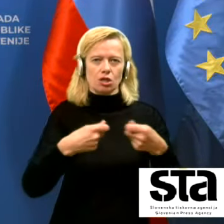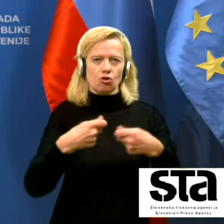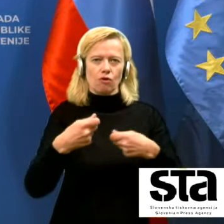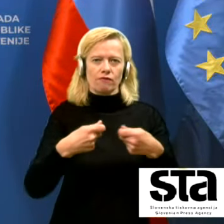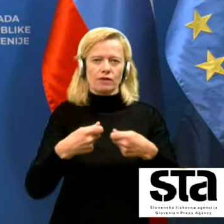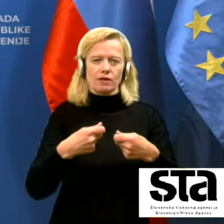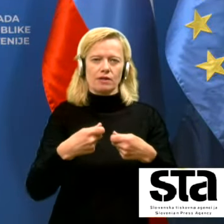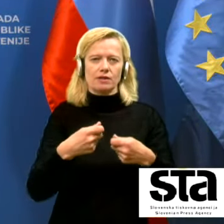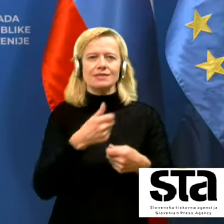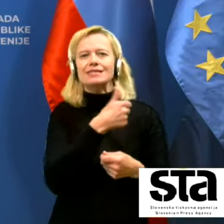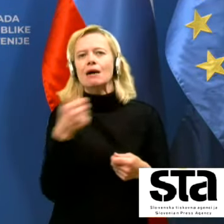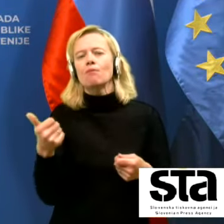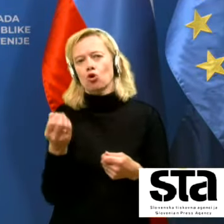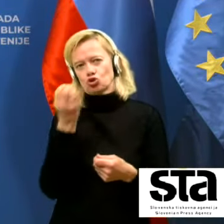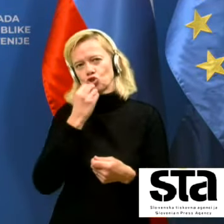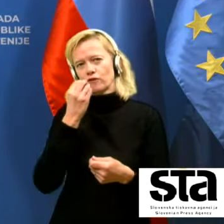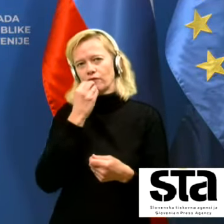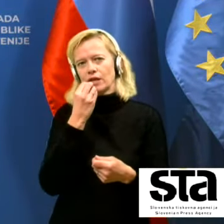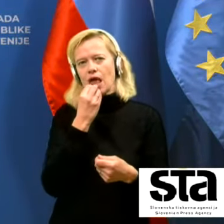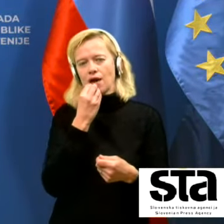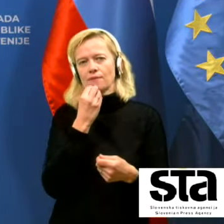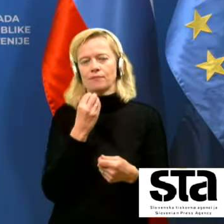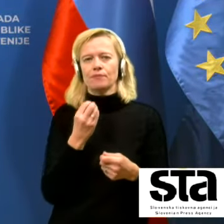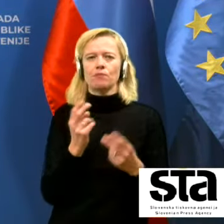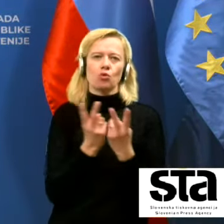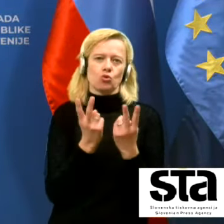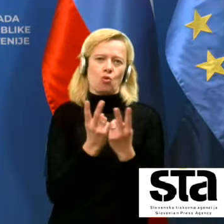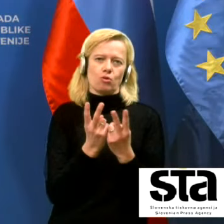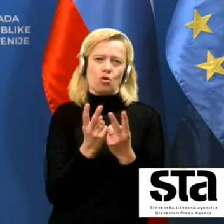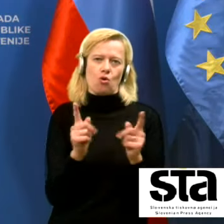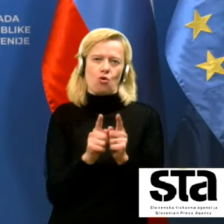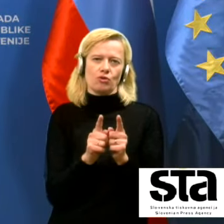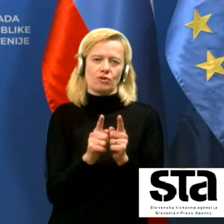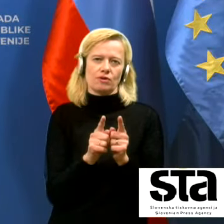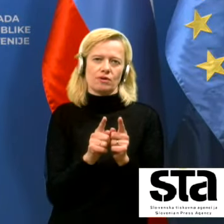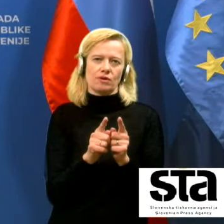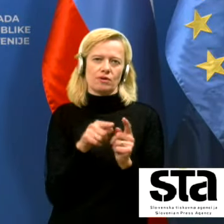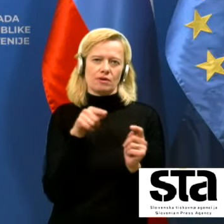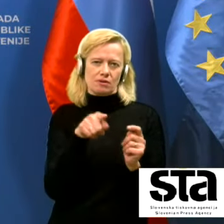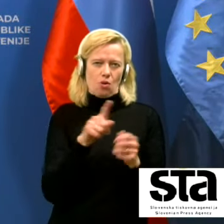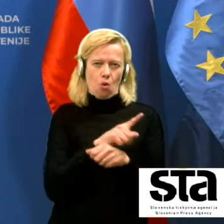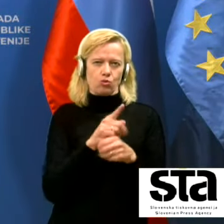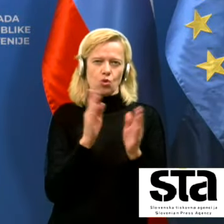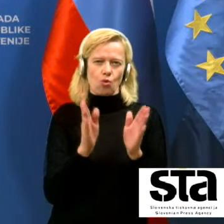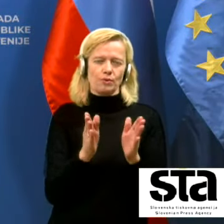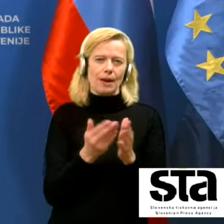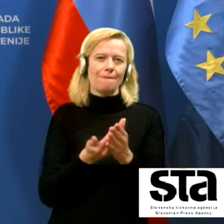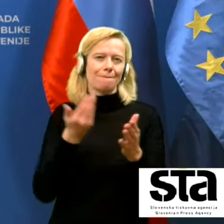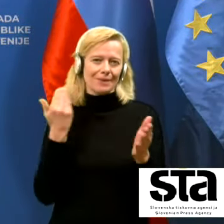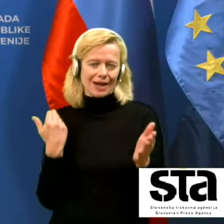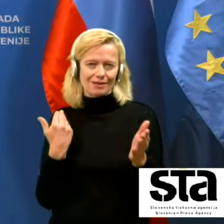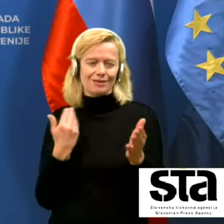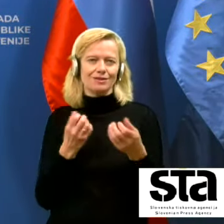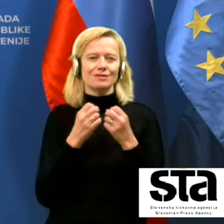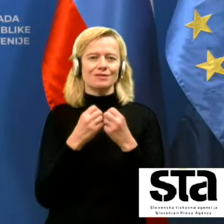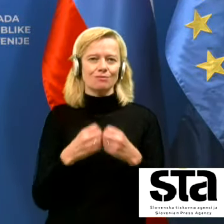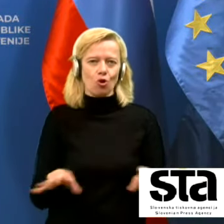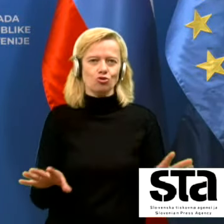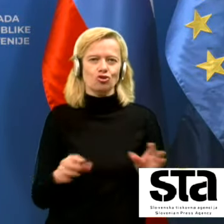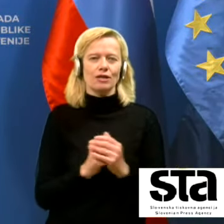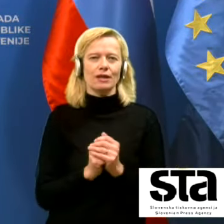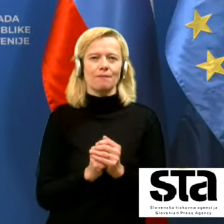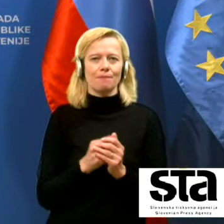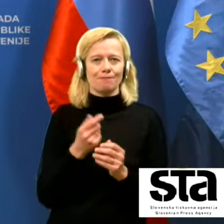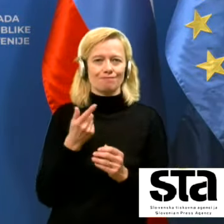razen sveda zaživili, podobno kot je veljalo v tem obdobju zdaj pred tem sproščanjem, pred